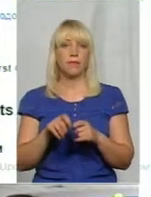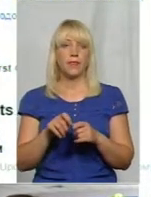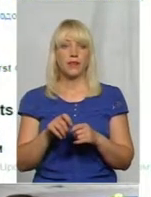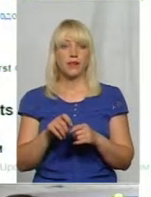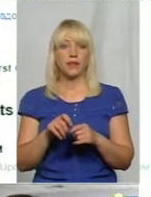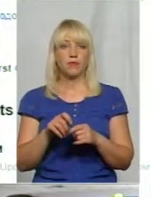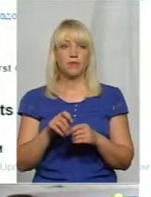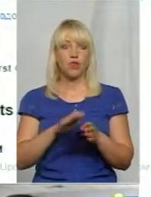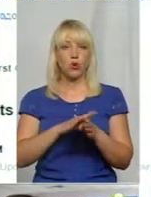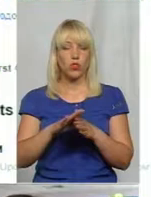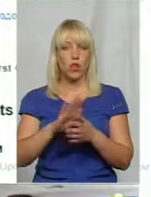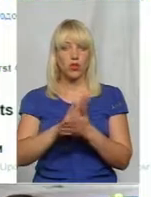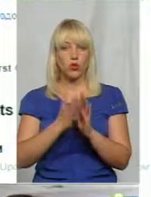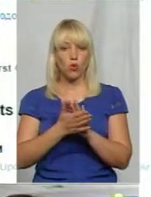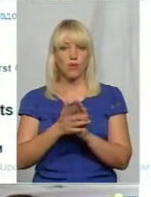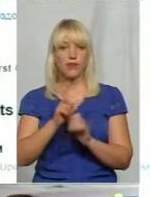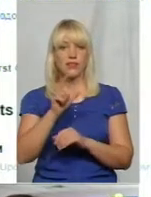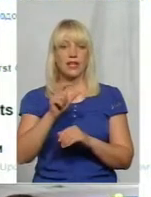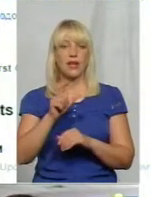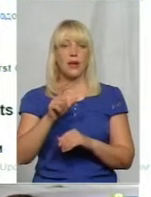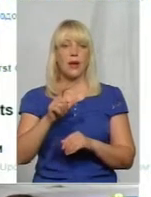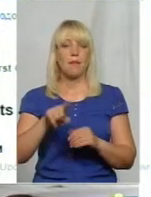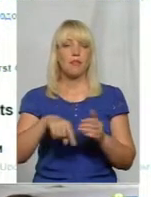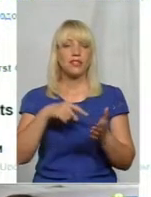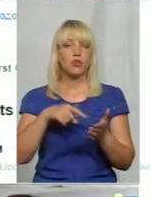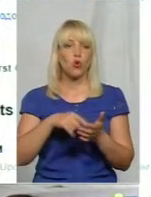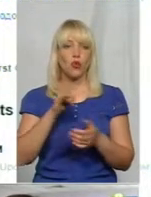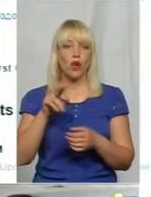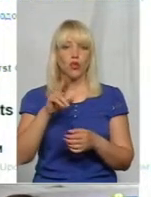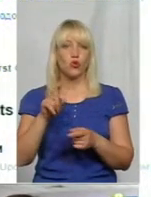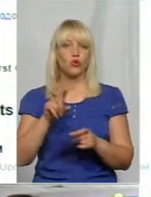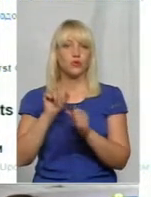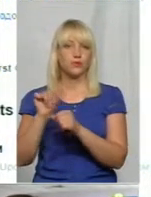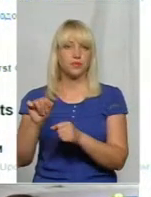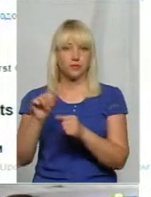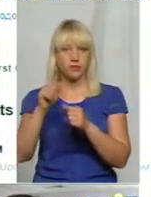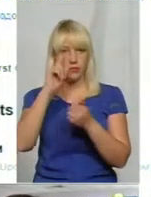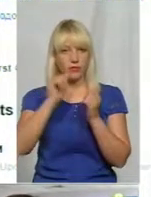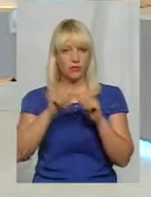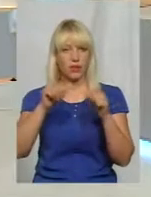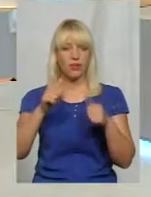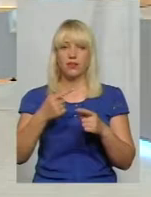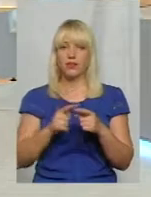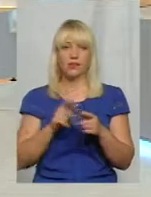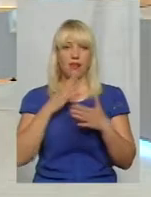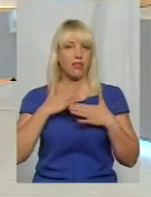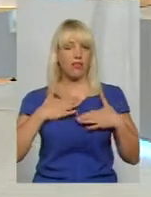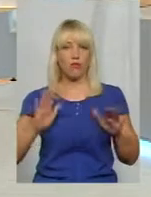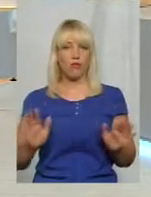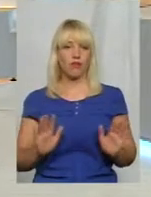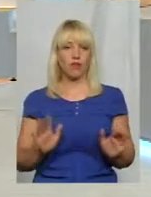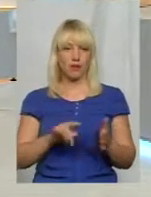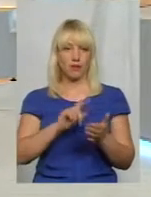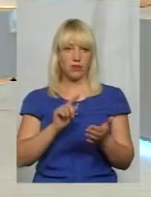радою. І от цікаво, чи ви зможете якось прокоментувати це питання. Ну, це трошечки не моє питання. Я не можу